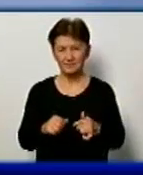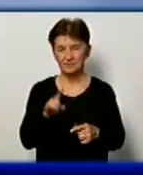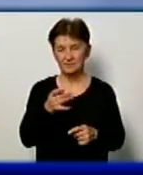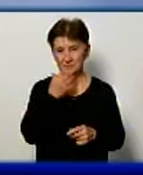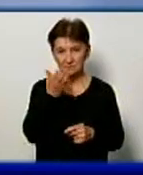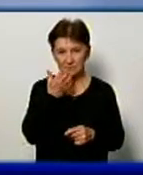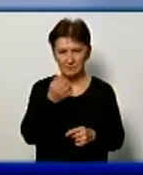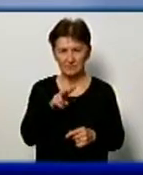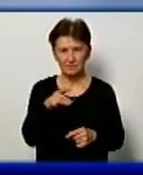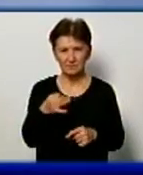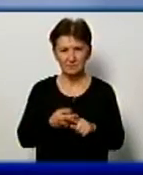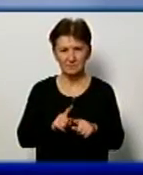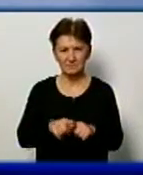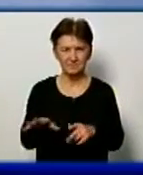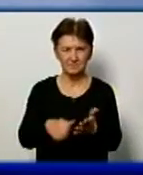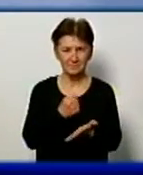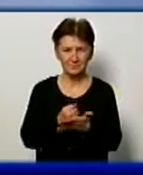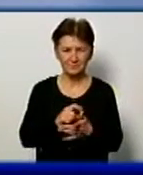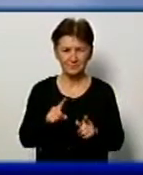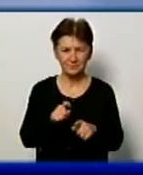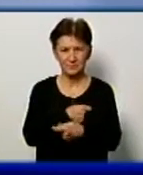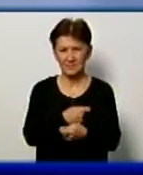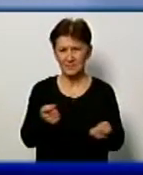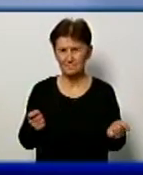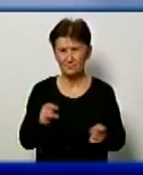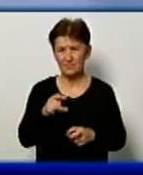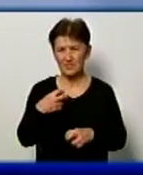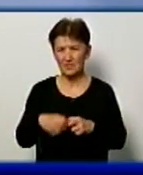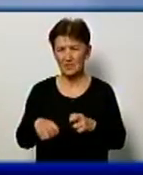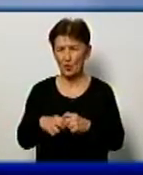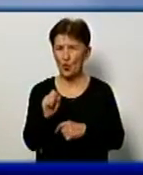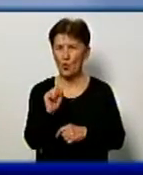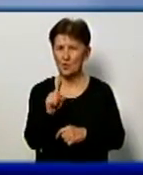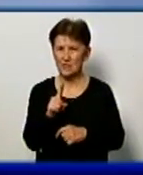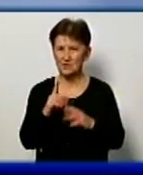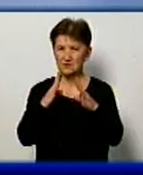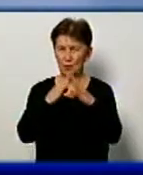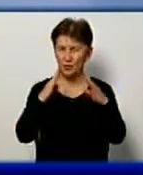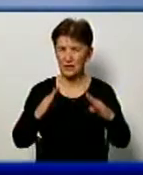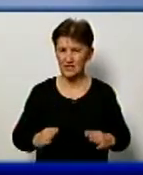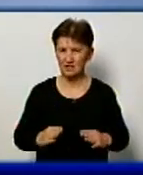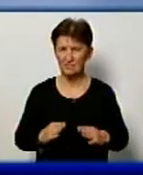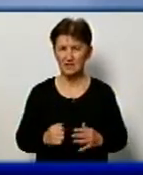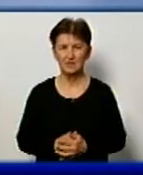Теплоенергетик ліквідовує пориви, що не дають можливості забезпечити теплопосташання 11 житлових будинків.